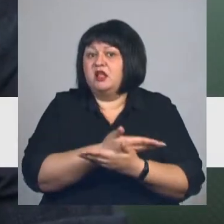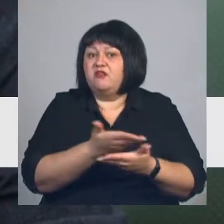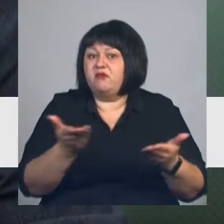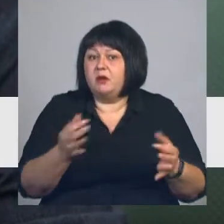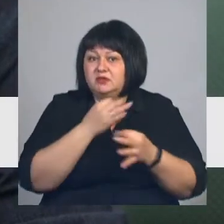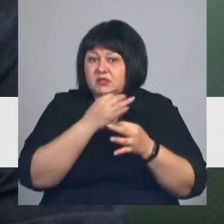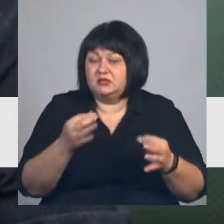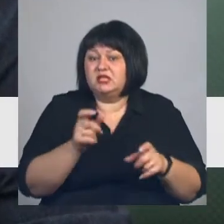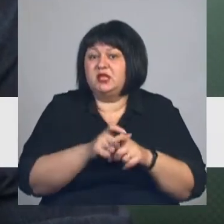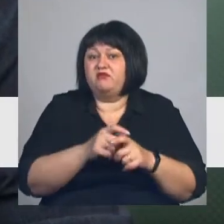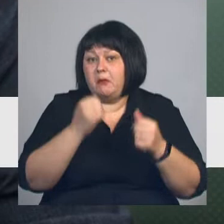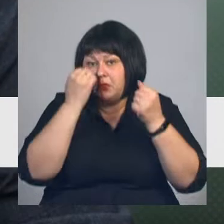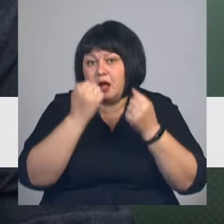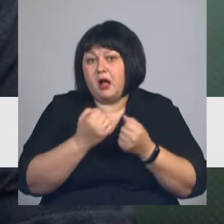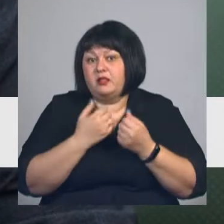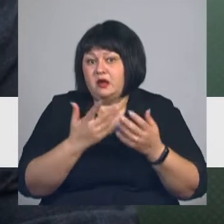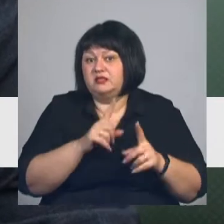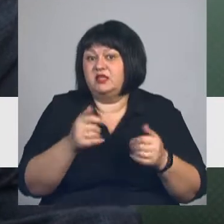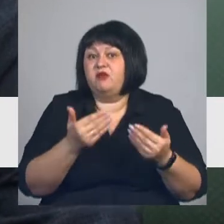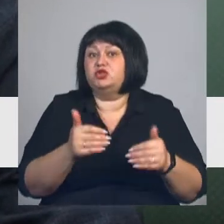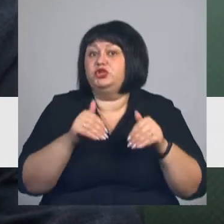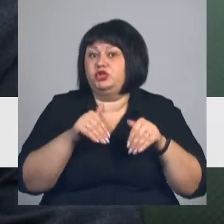слова благодарности за ваше решение.